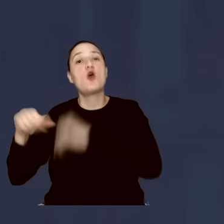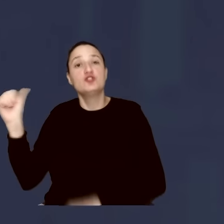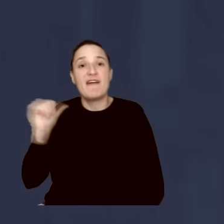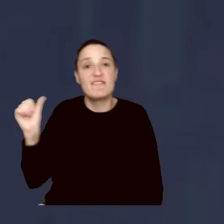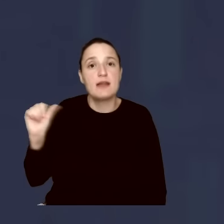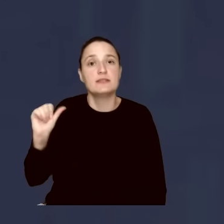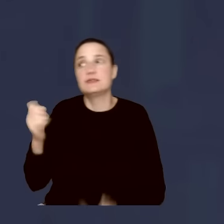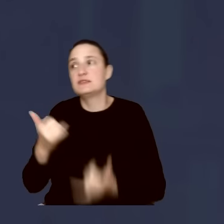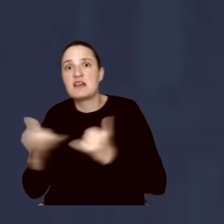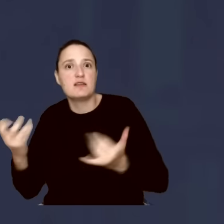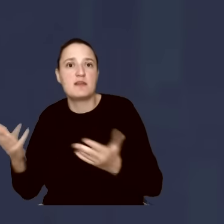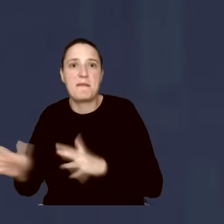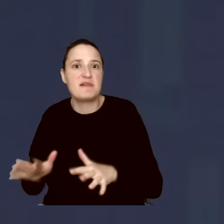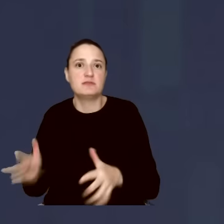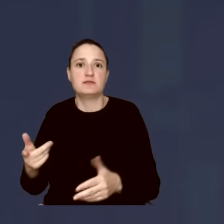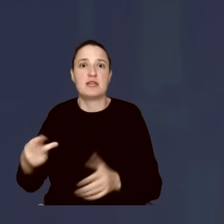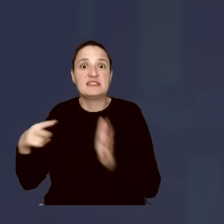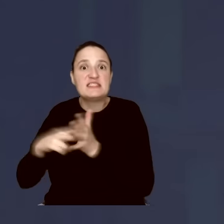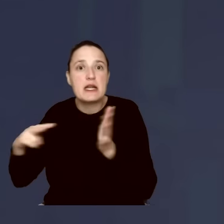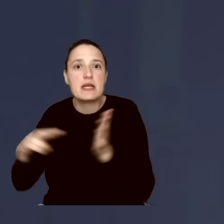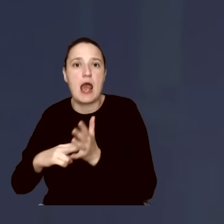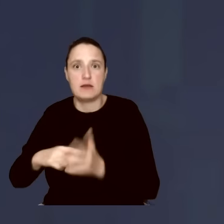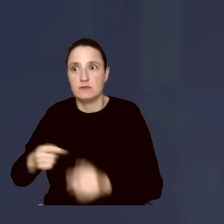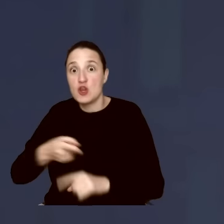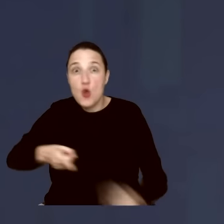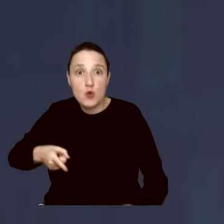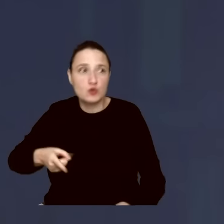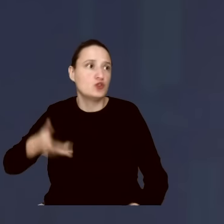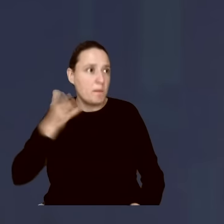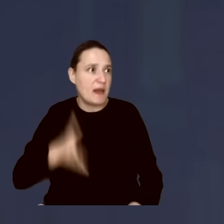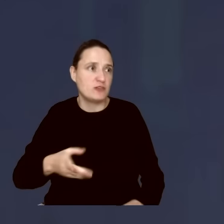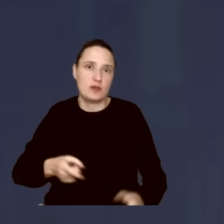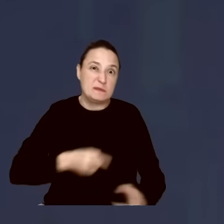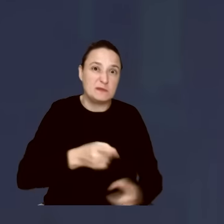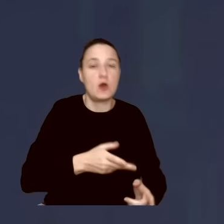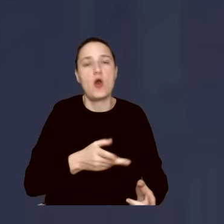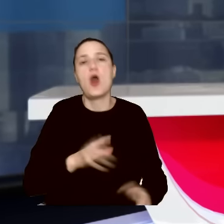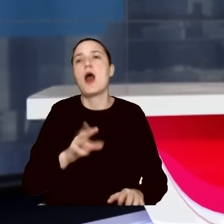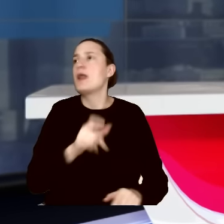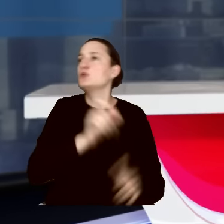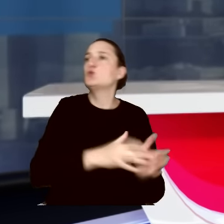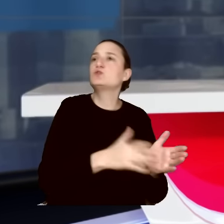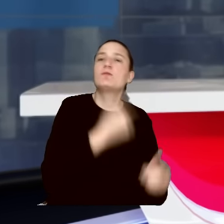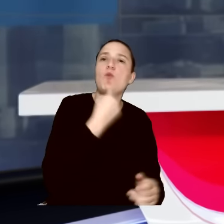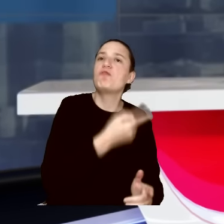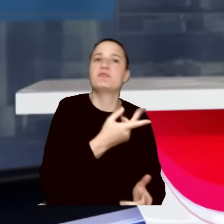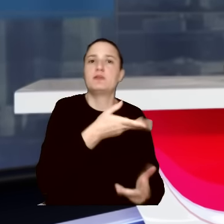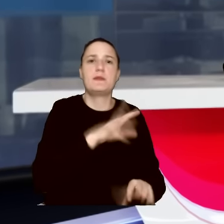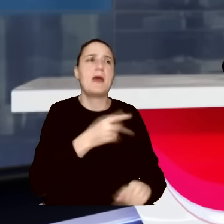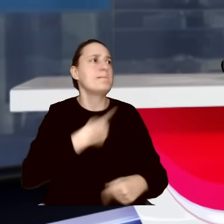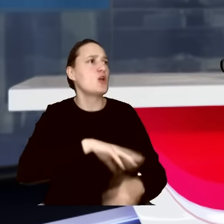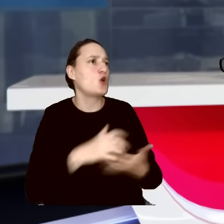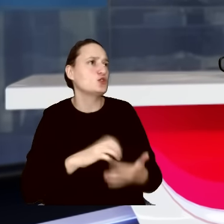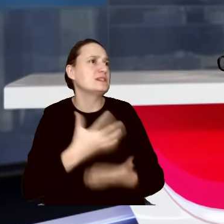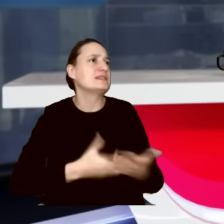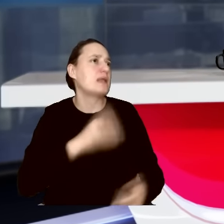z Syrii zostaną deportowani. Ale mówi, że to nas nie dotyczy. Pakt migracyjny, będziemy beneficjentami i w ogóle nie mamy